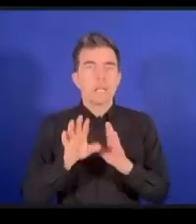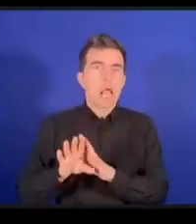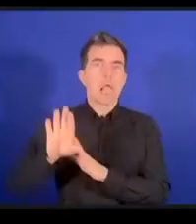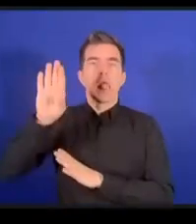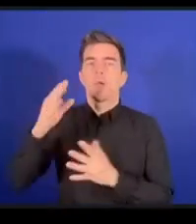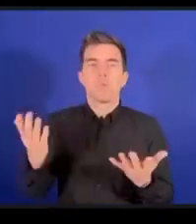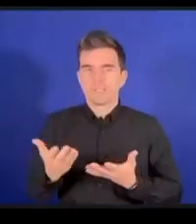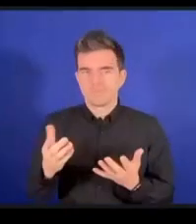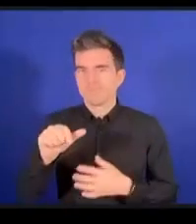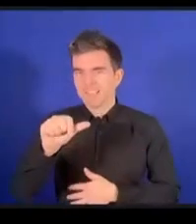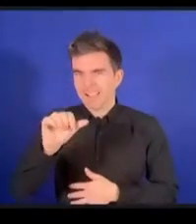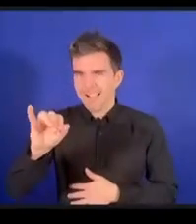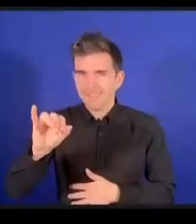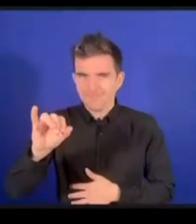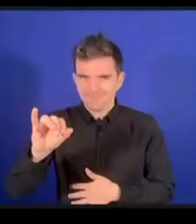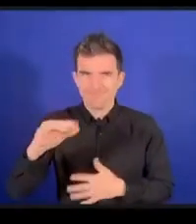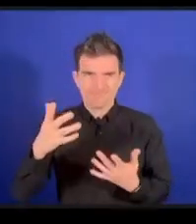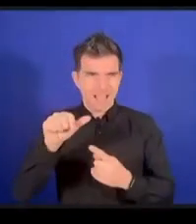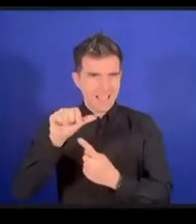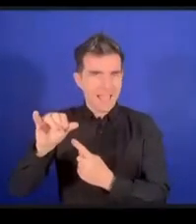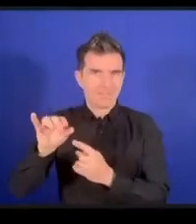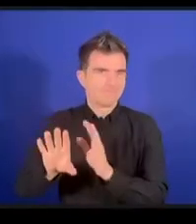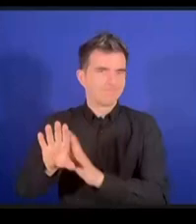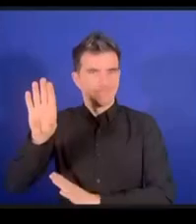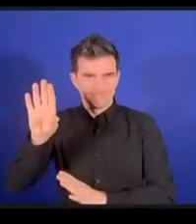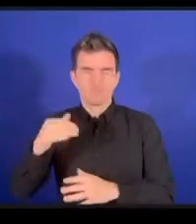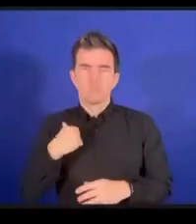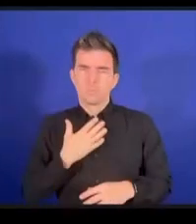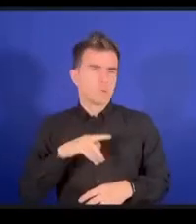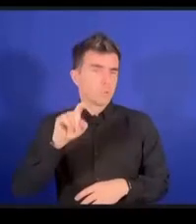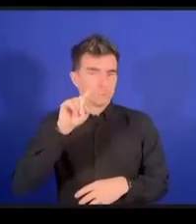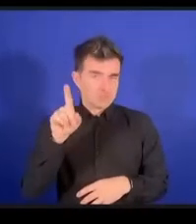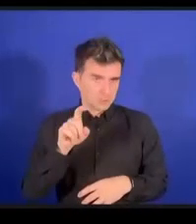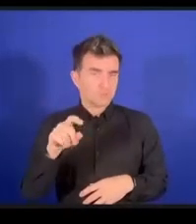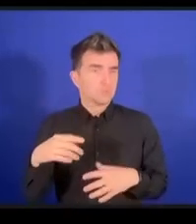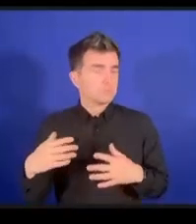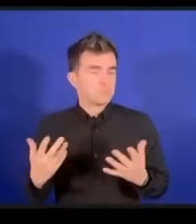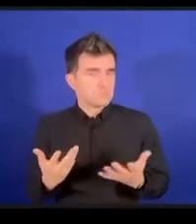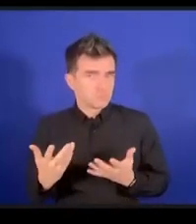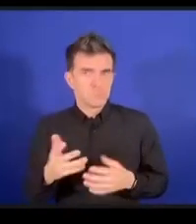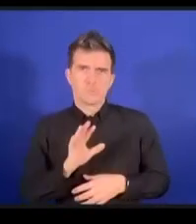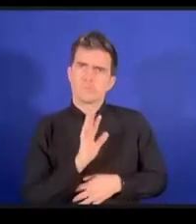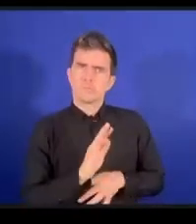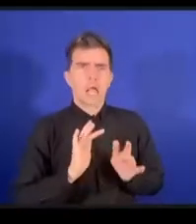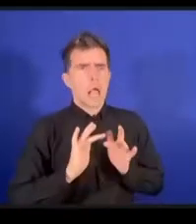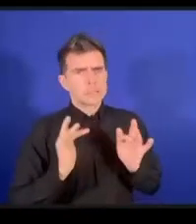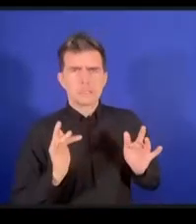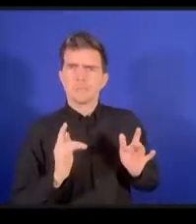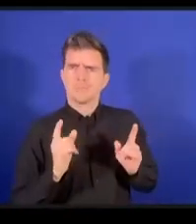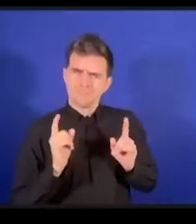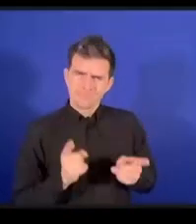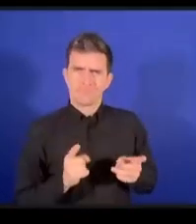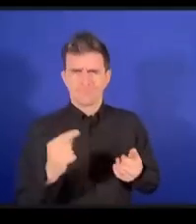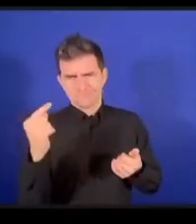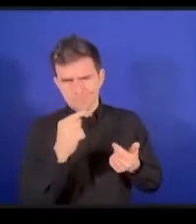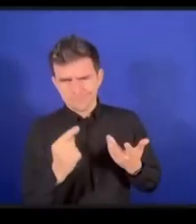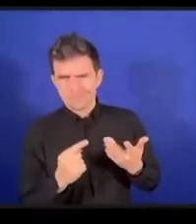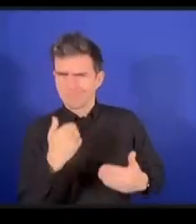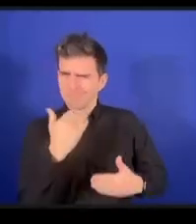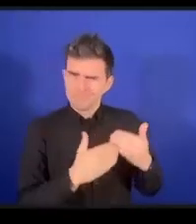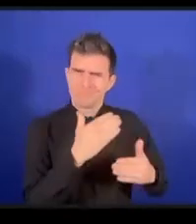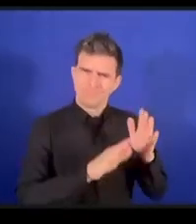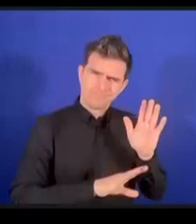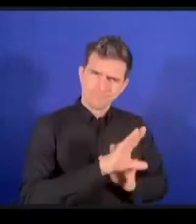このインターネットのコアバリューに対してAIの到来というのは何か問題になりますでしょうかあるいはAI